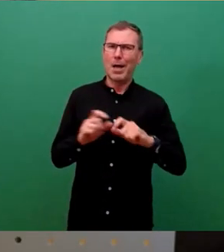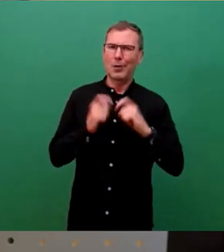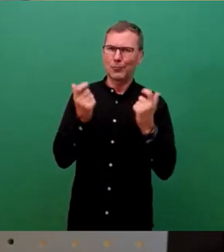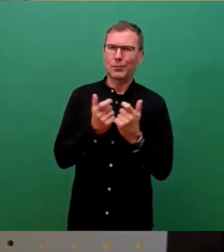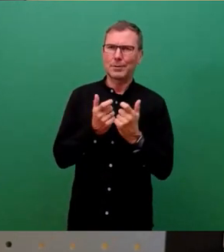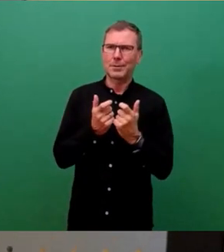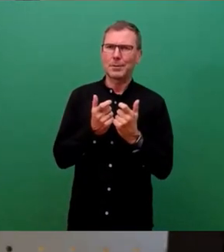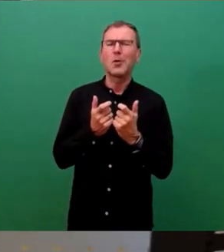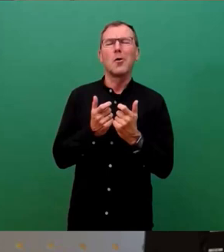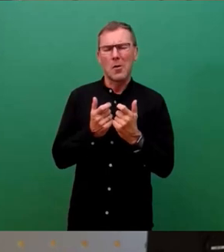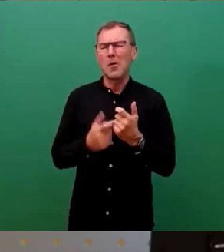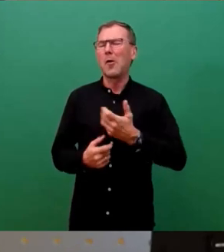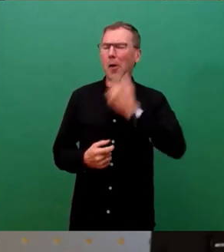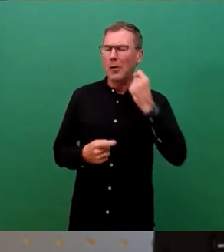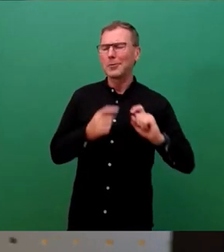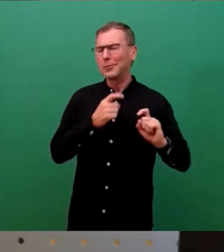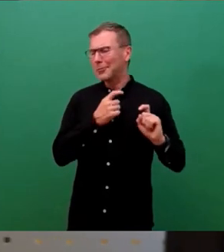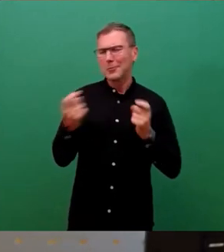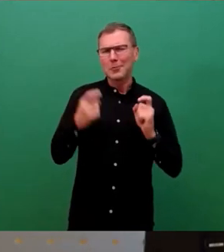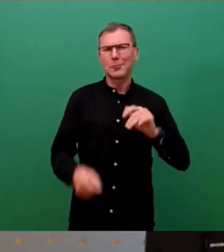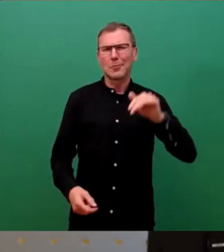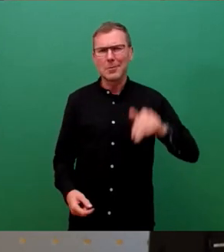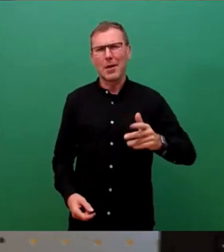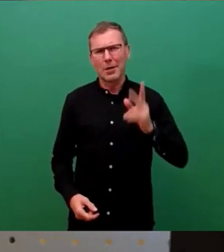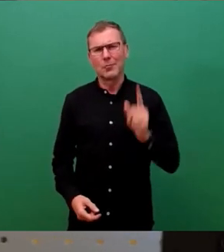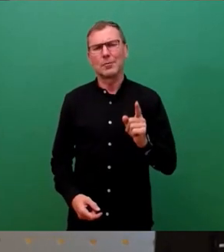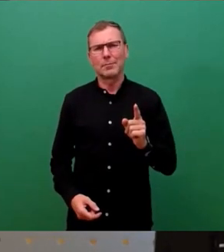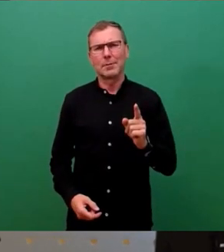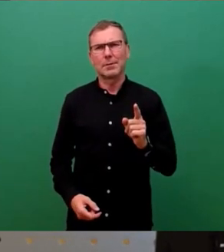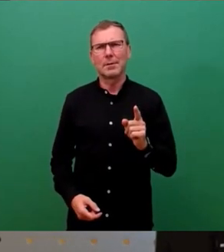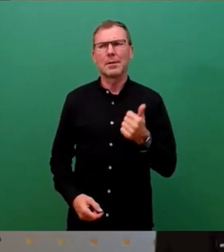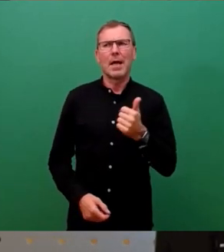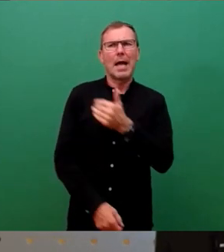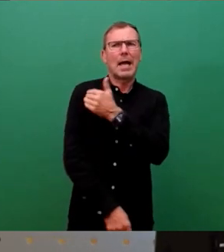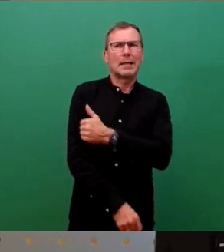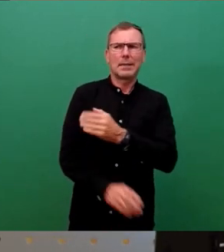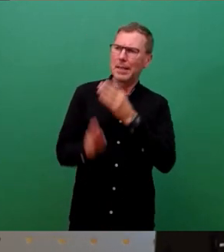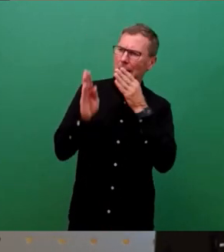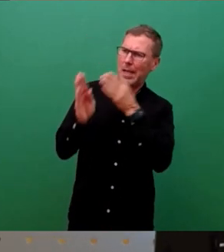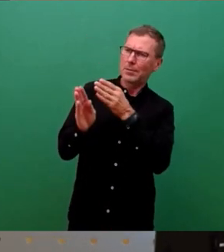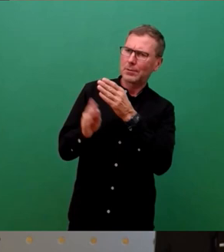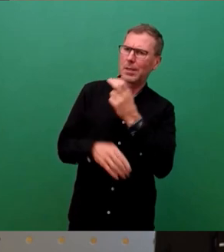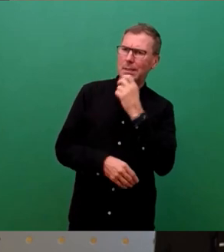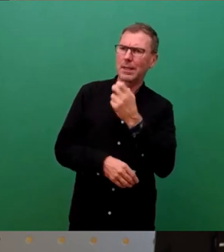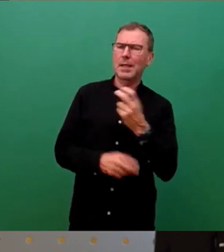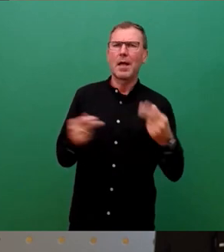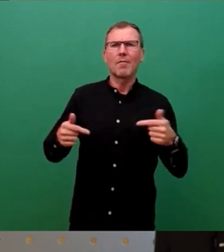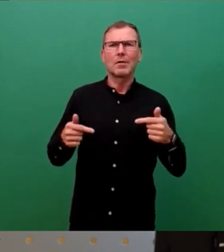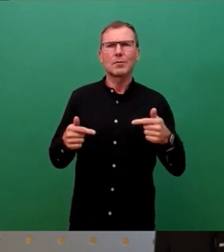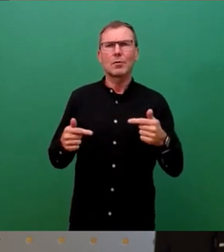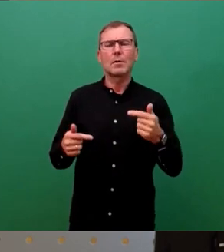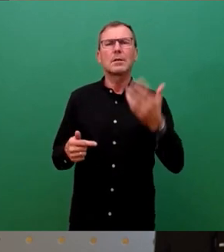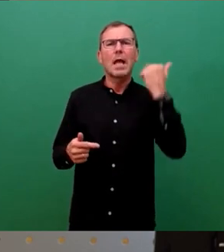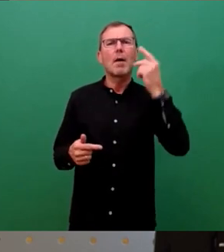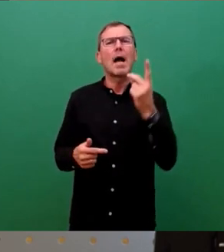leidenschaftliche Diskussion stattgefunden, ob die einseitige Ausrichtung der Dresdner Energieversorgung, sei es der ehemaligen DREWAG oder